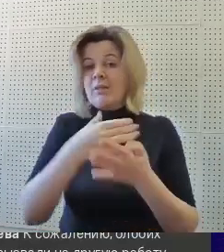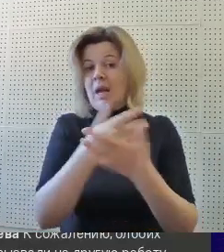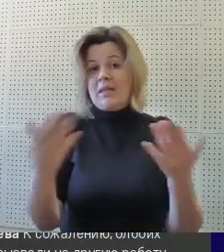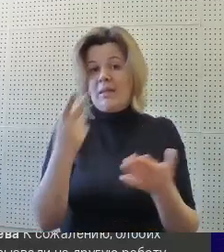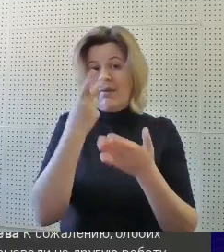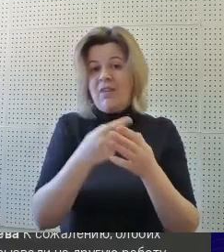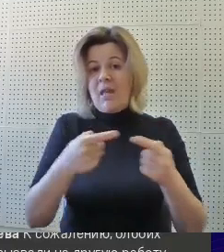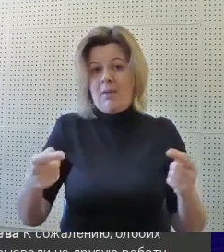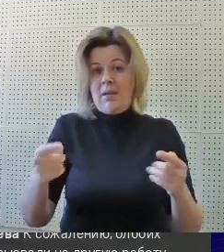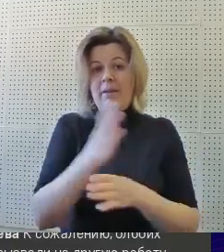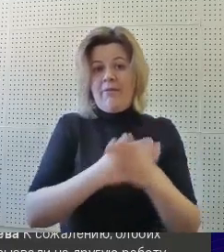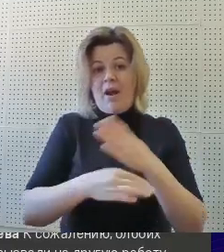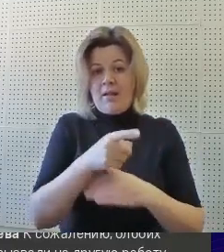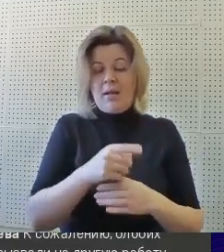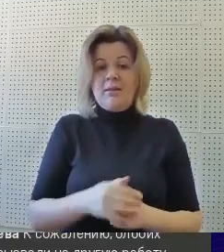нозологий.